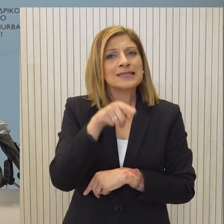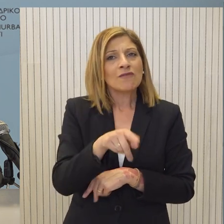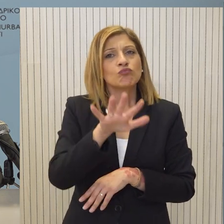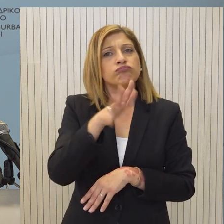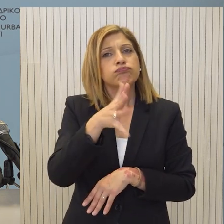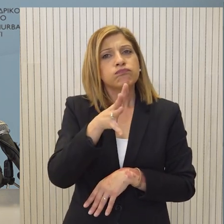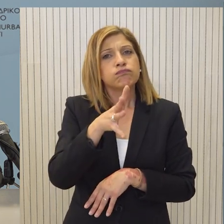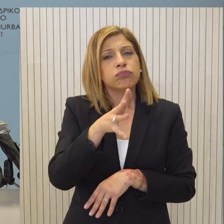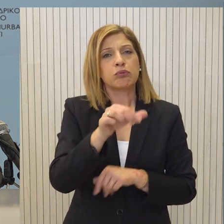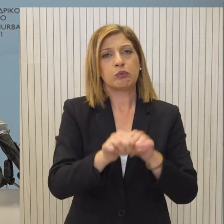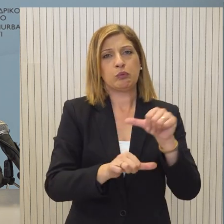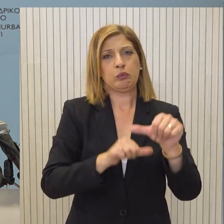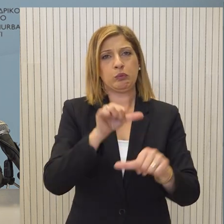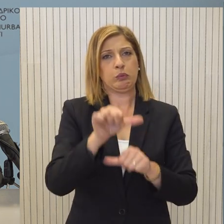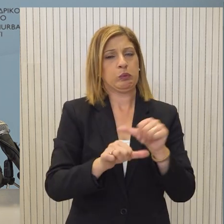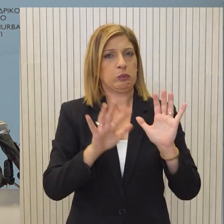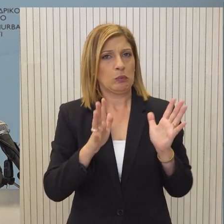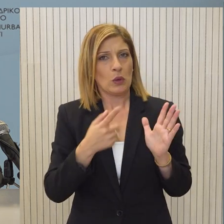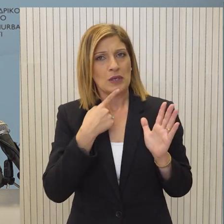πιθανό να είναι υποαίρεση, είναι υποσυσίδηση.